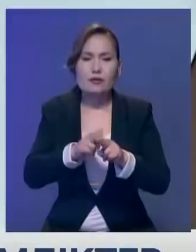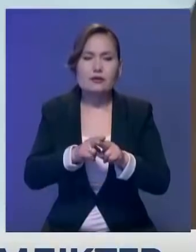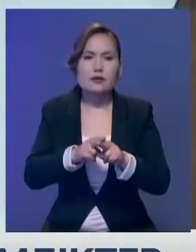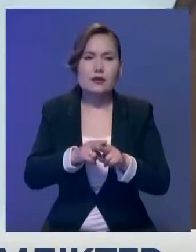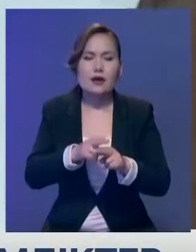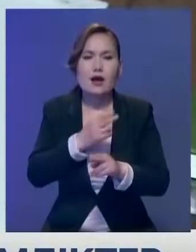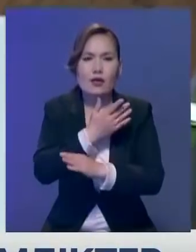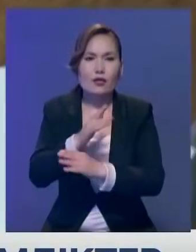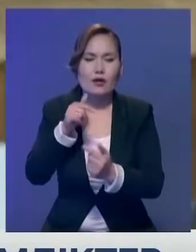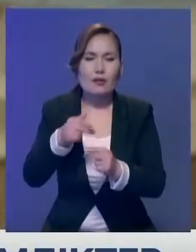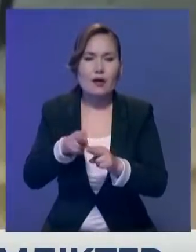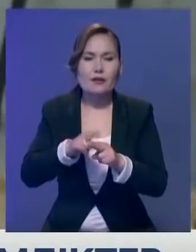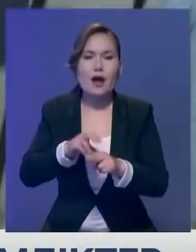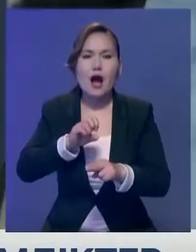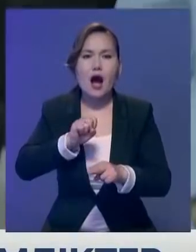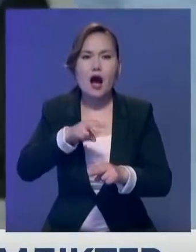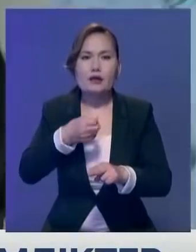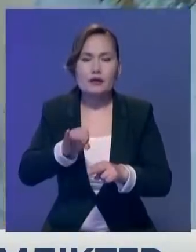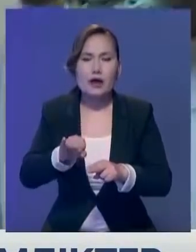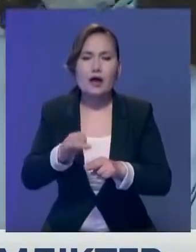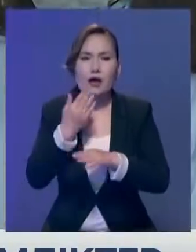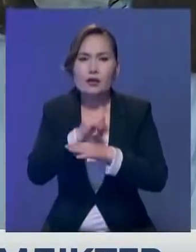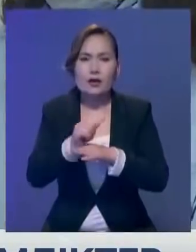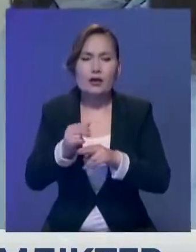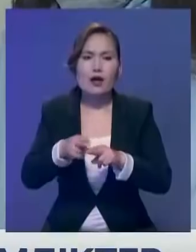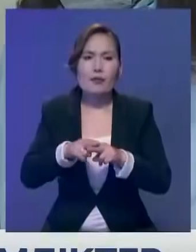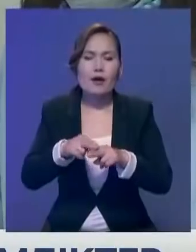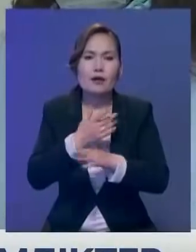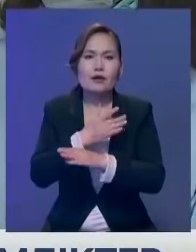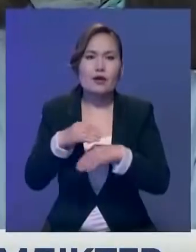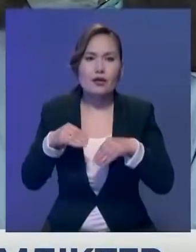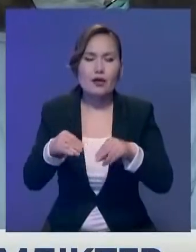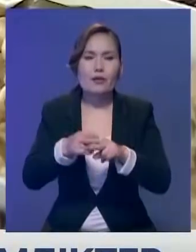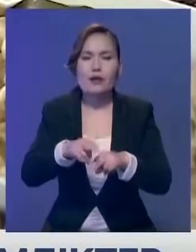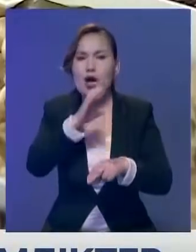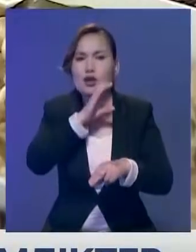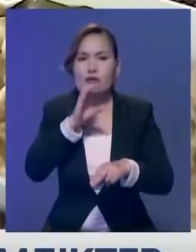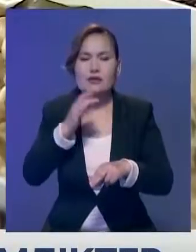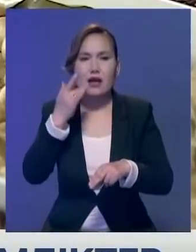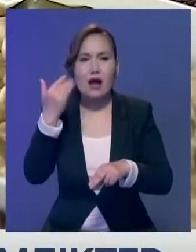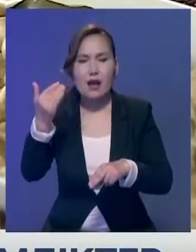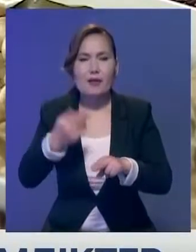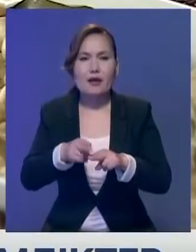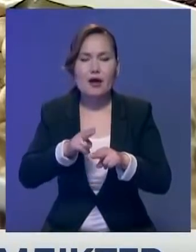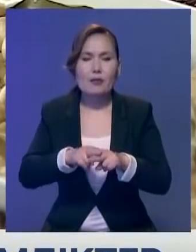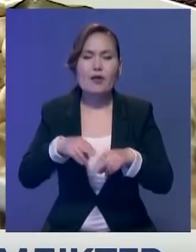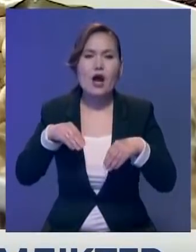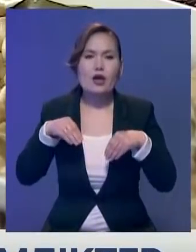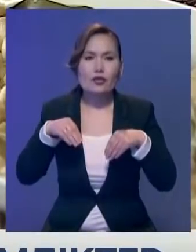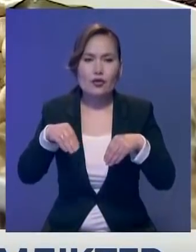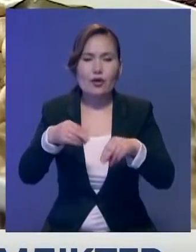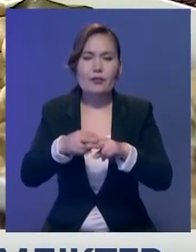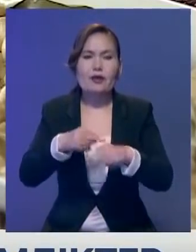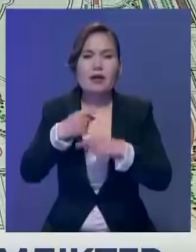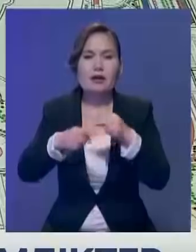Ал алтай ботаникалық бағынан әкелінген бұл қара орман жаңақтарының отаны солтүстік Америка. Тұқымын келесі жылы елердідағы